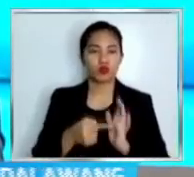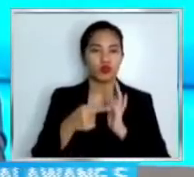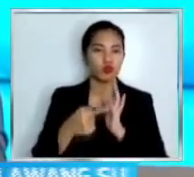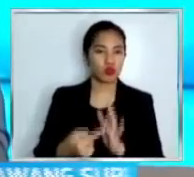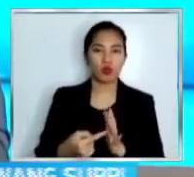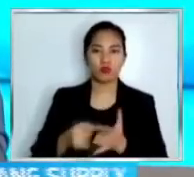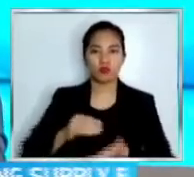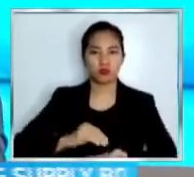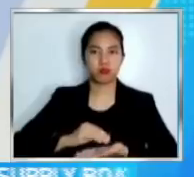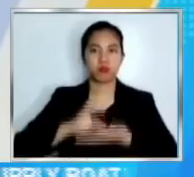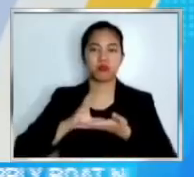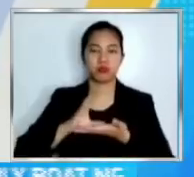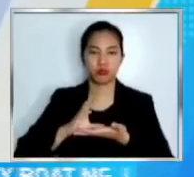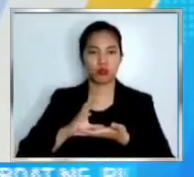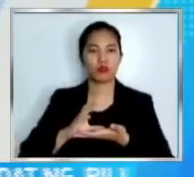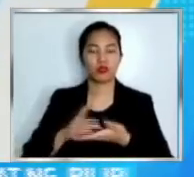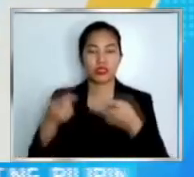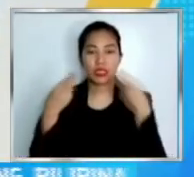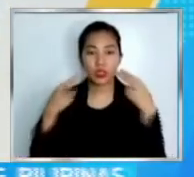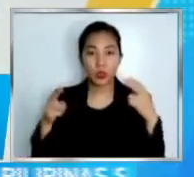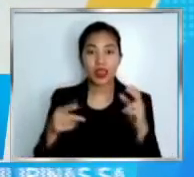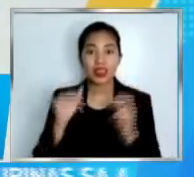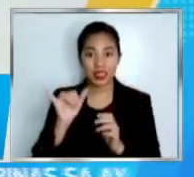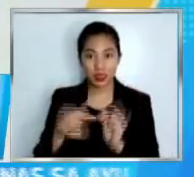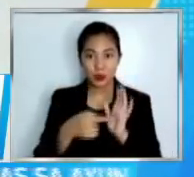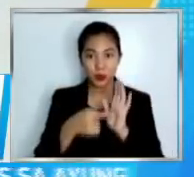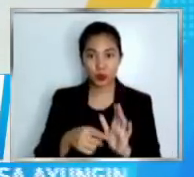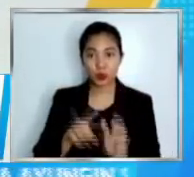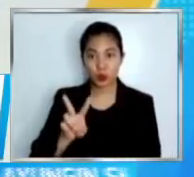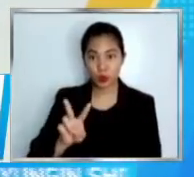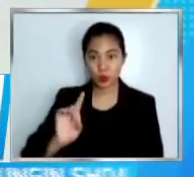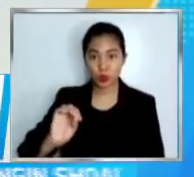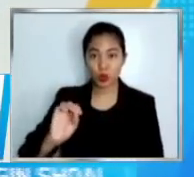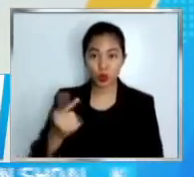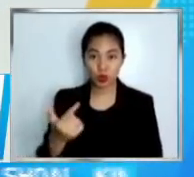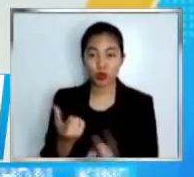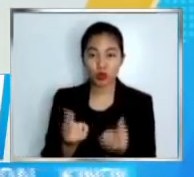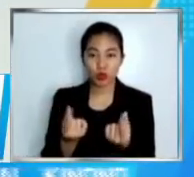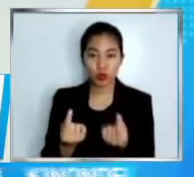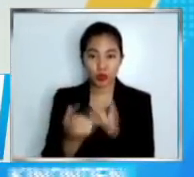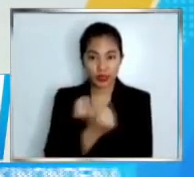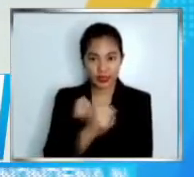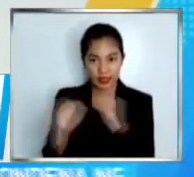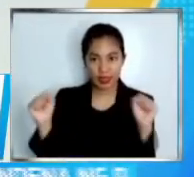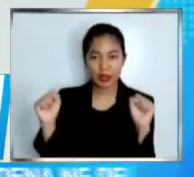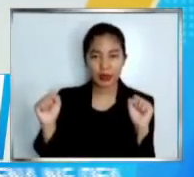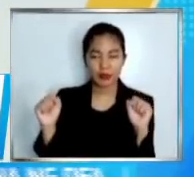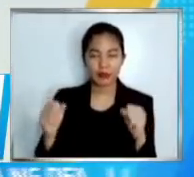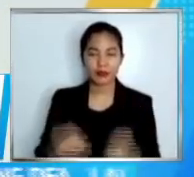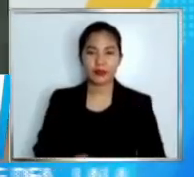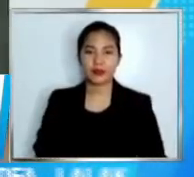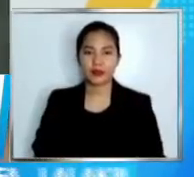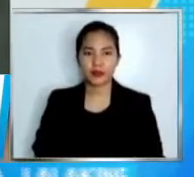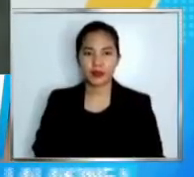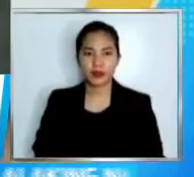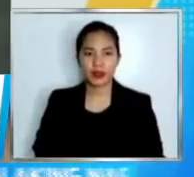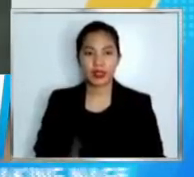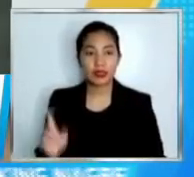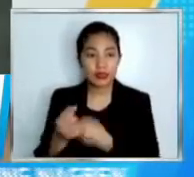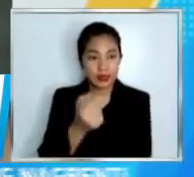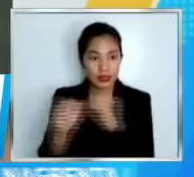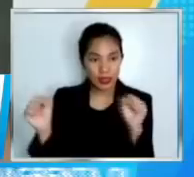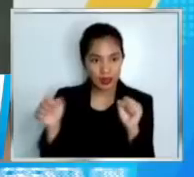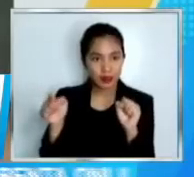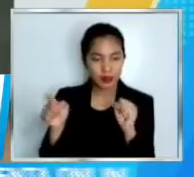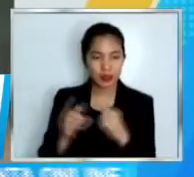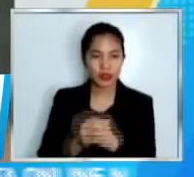sa tagig. Sa gitna ng sunog sinagip na mga asong sina Sakura at Berry ang magkapatid nilang amo. Nilapitan at kinagat